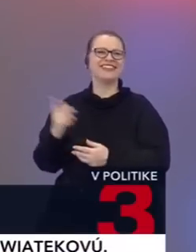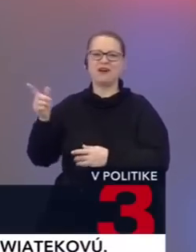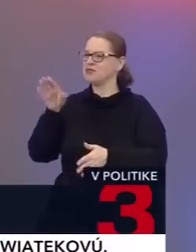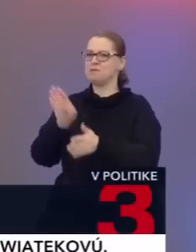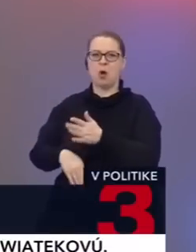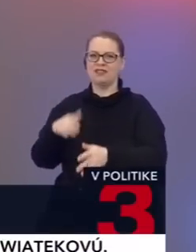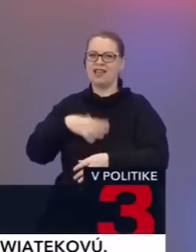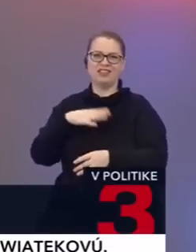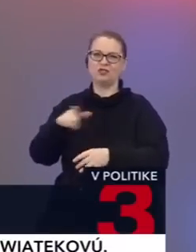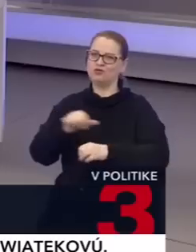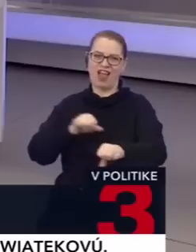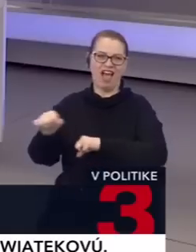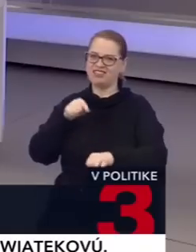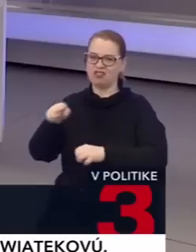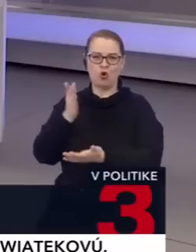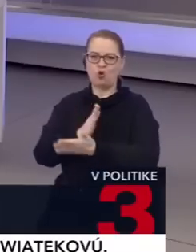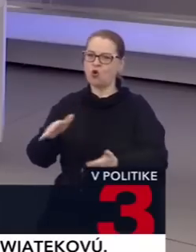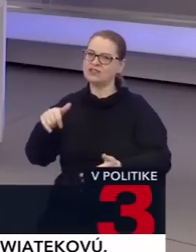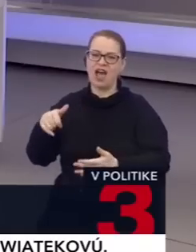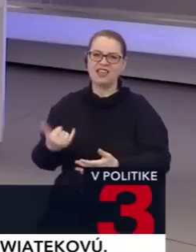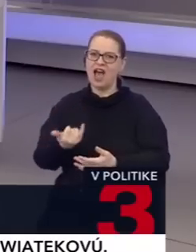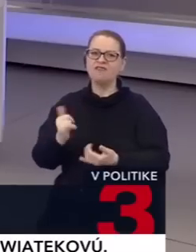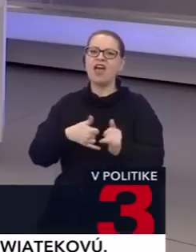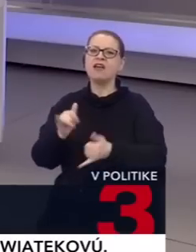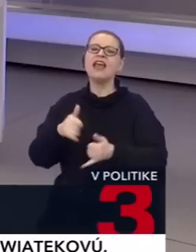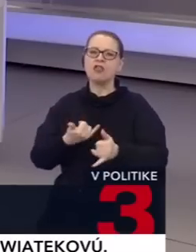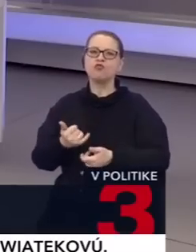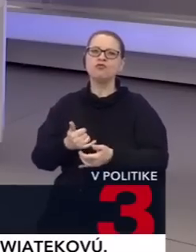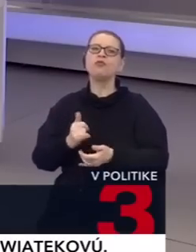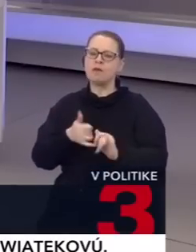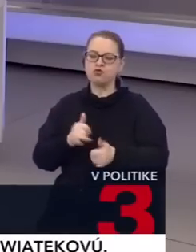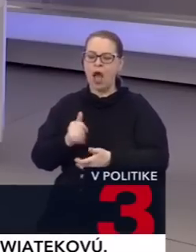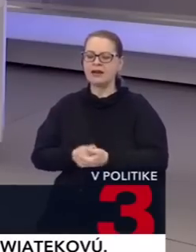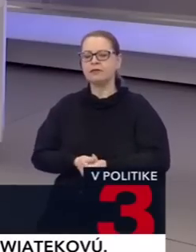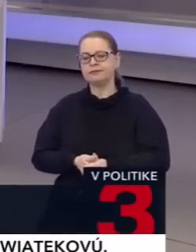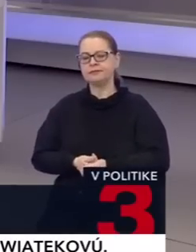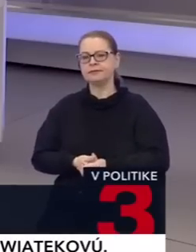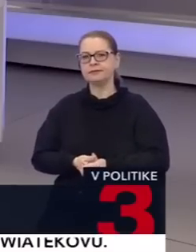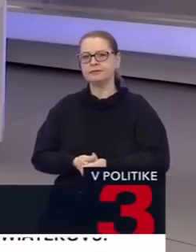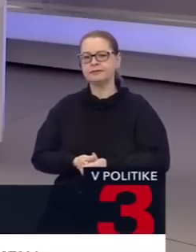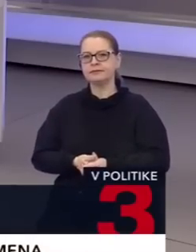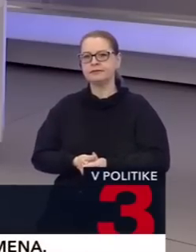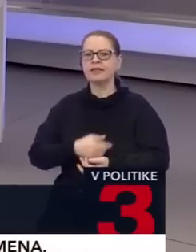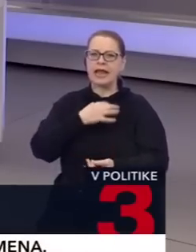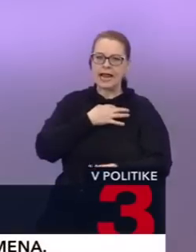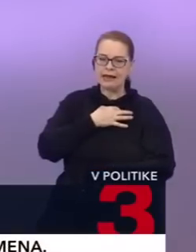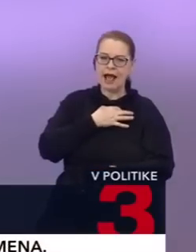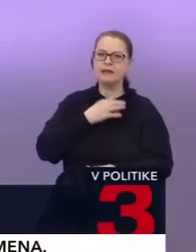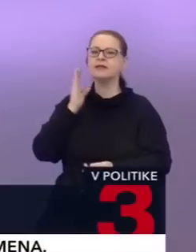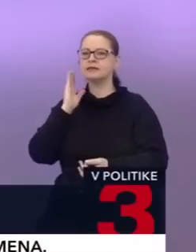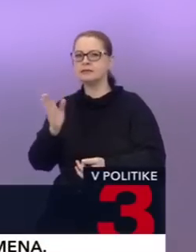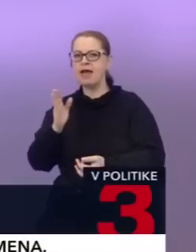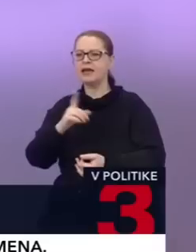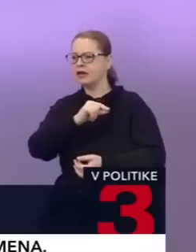aby ste vládli do februára. aj na to, na ten september, ale keď hovoríte o tom, smer a hlas sa jasne vyjadrila, aj republika,